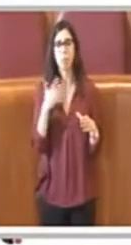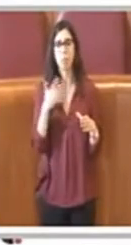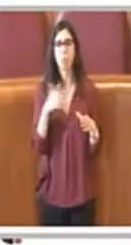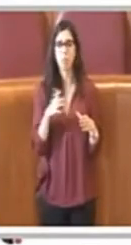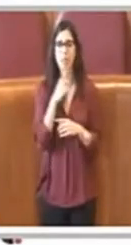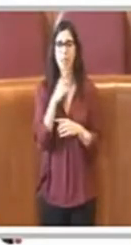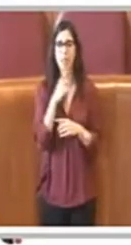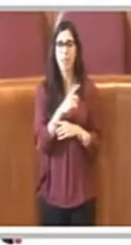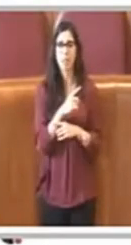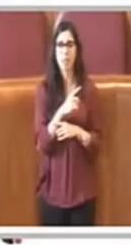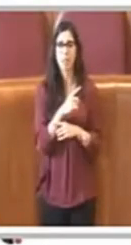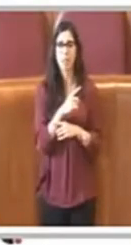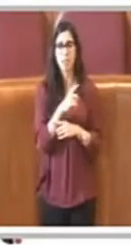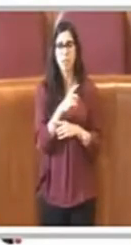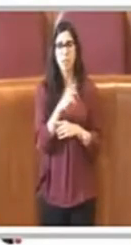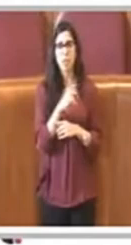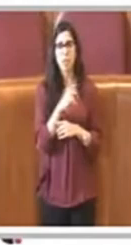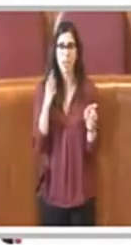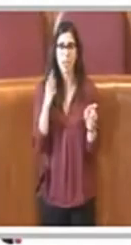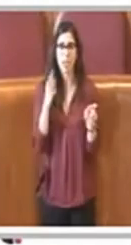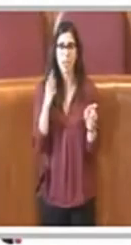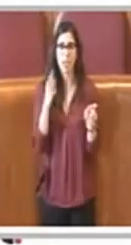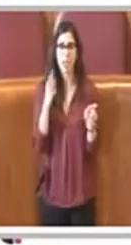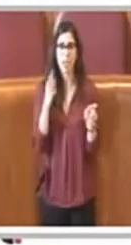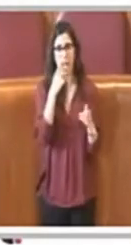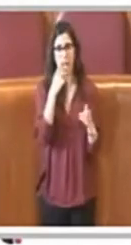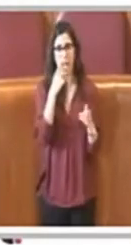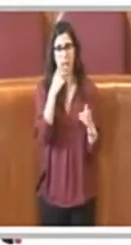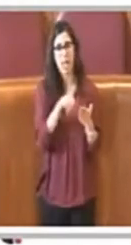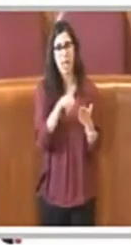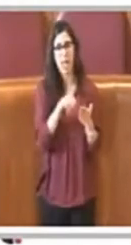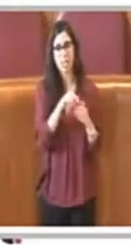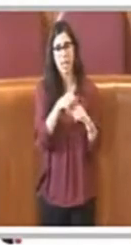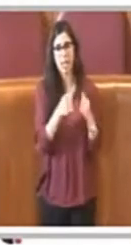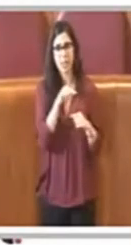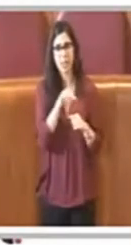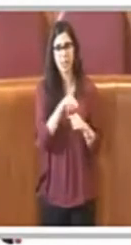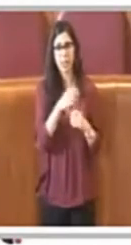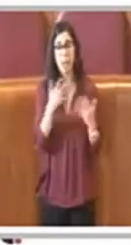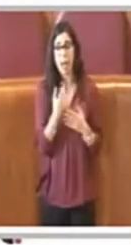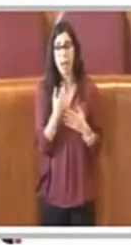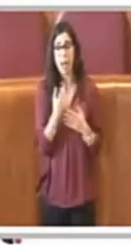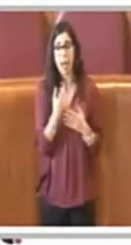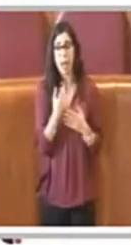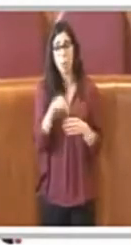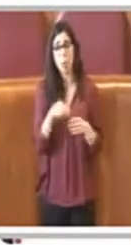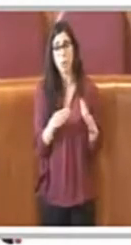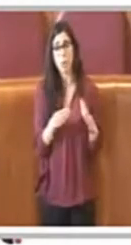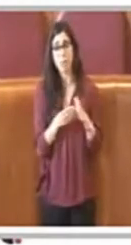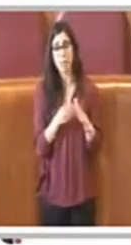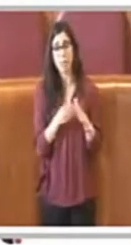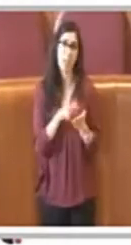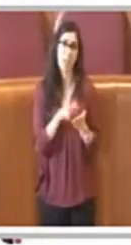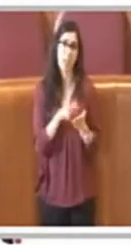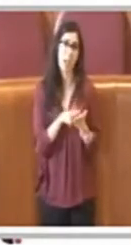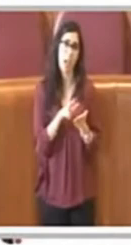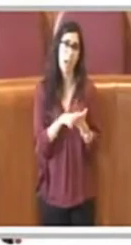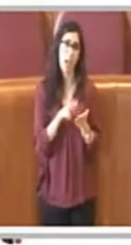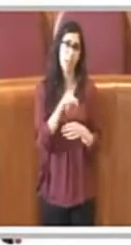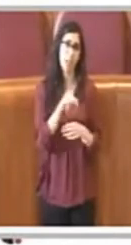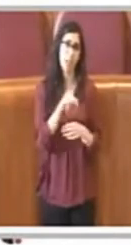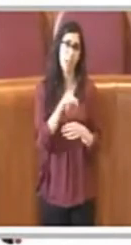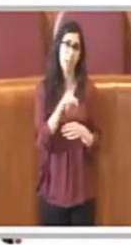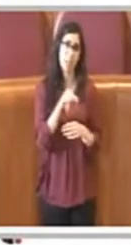avere del personale per questo tipo di attività, ma questo almeno un dipendente deve essere garantito per poter svolgere le